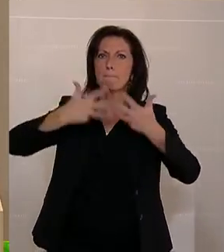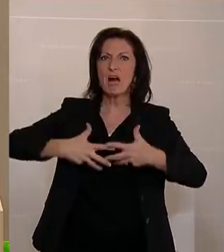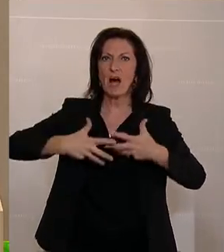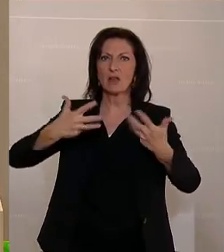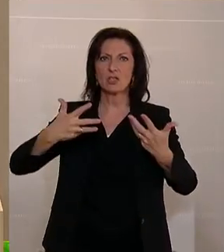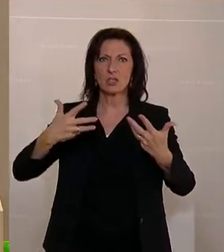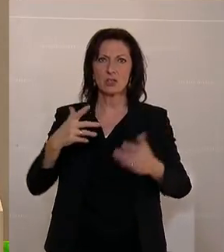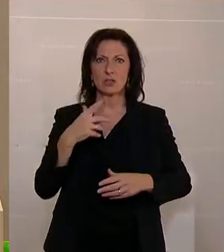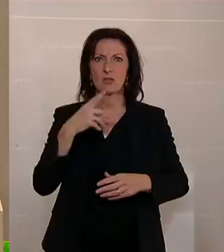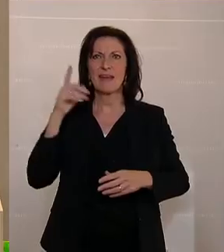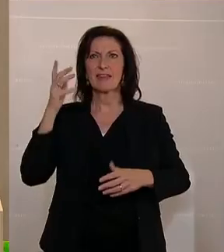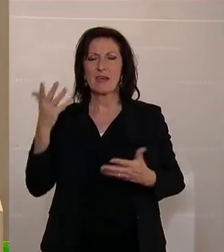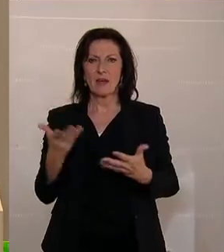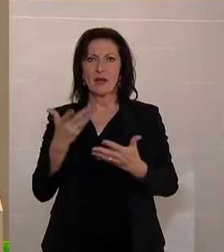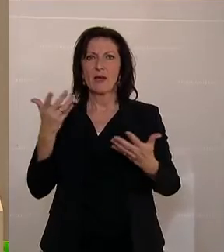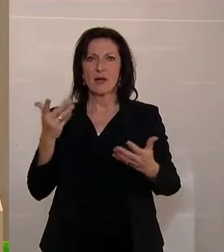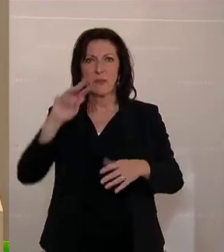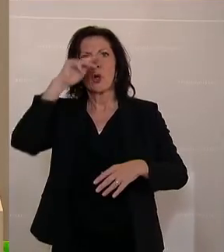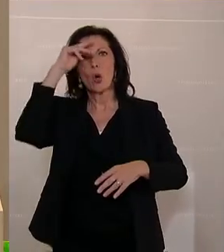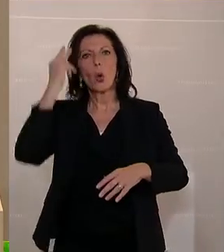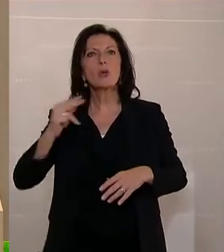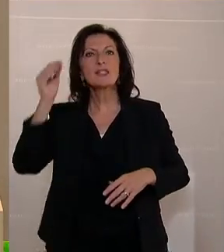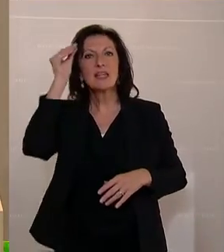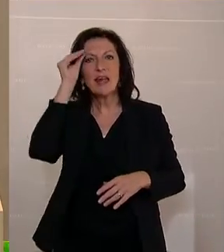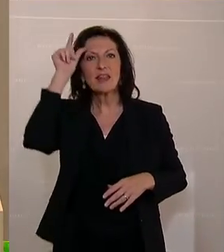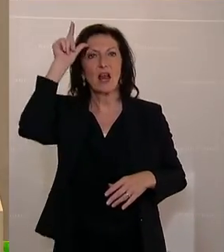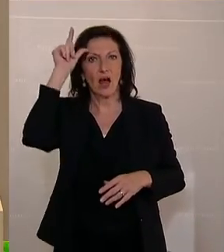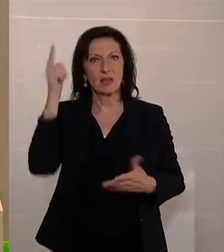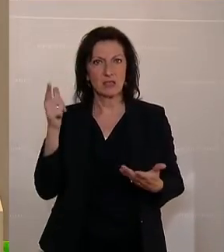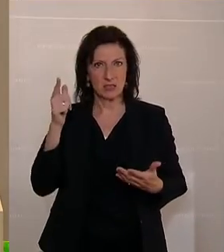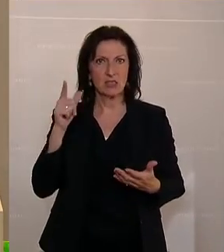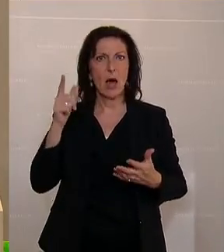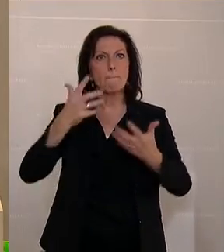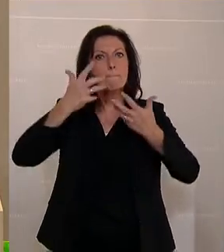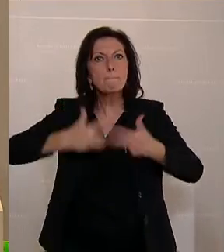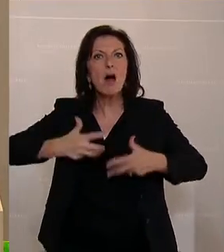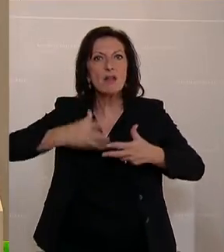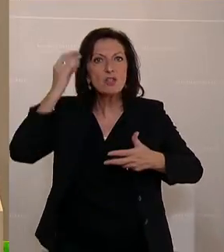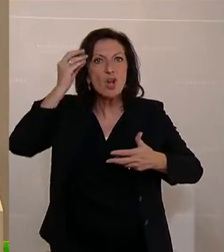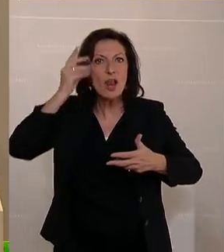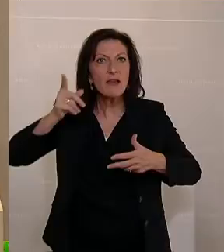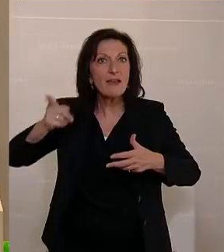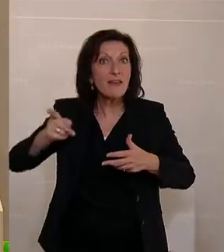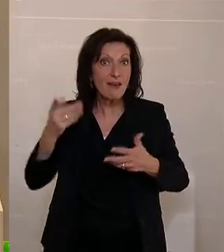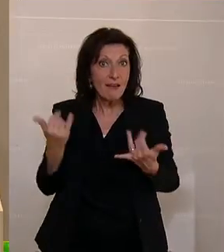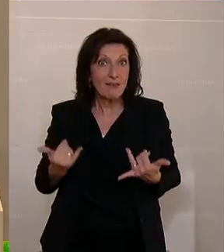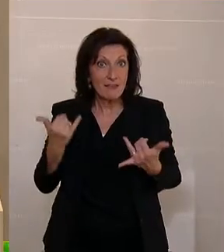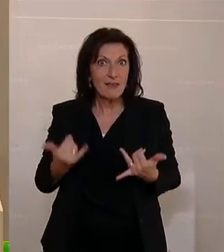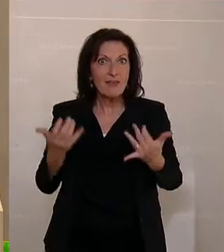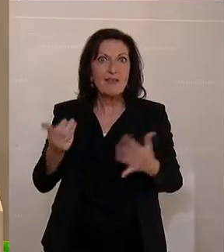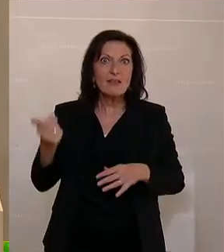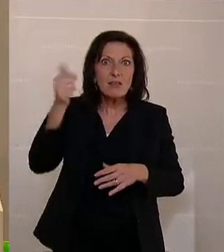künstliche Intelligenz im mechanischen Lernen verstärkt hat durch Tools, die jetzt Siri,